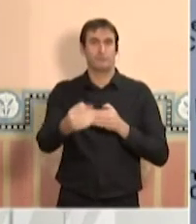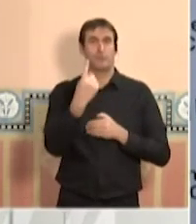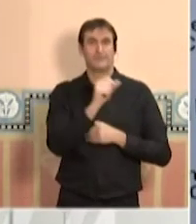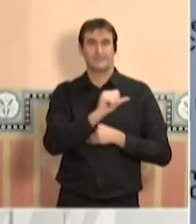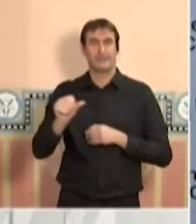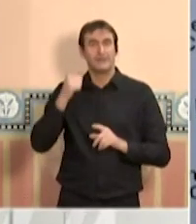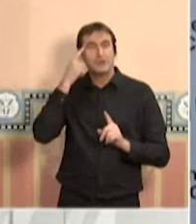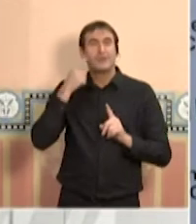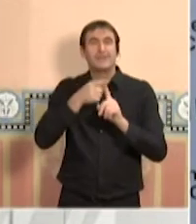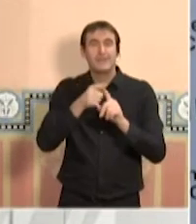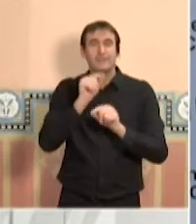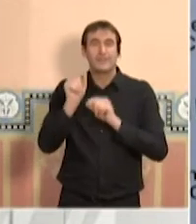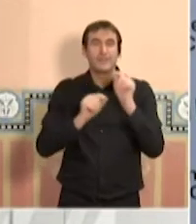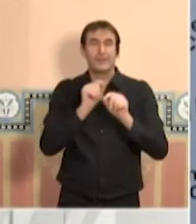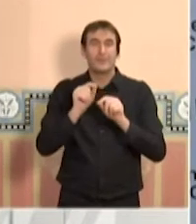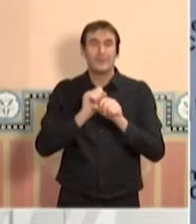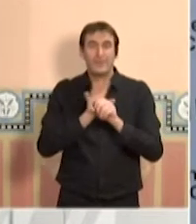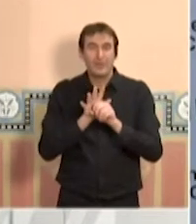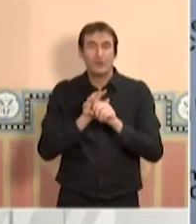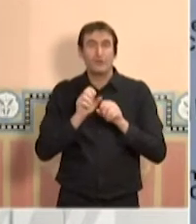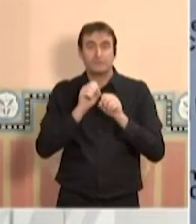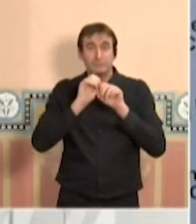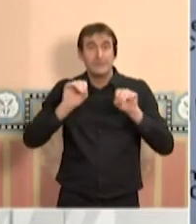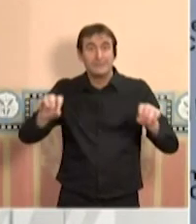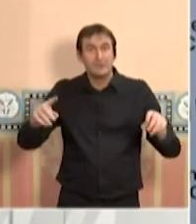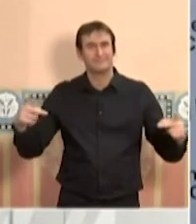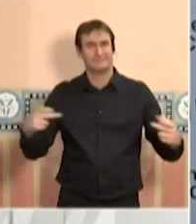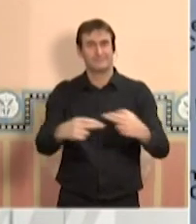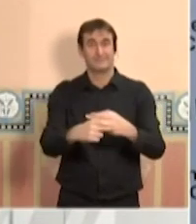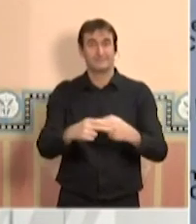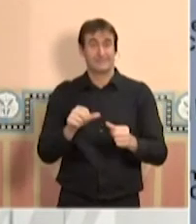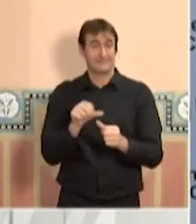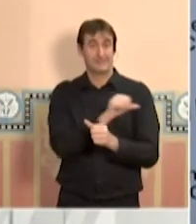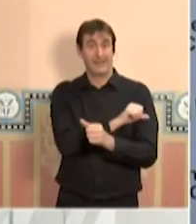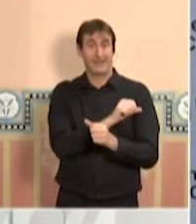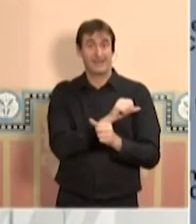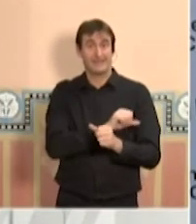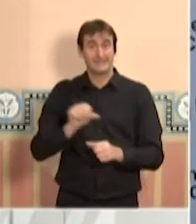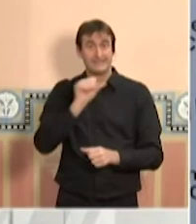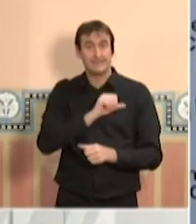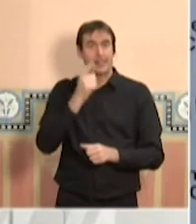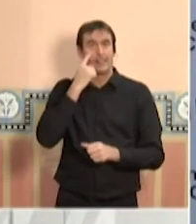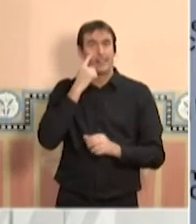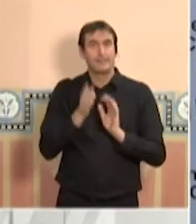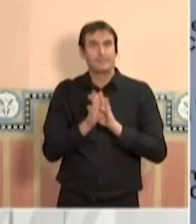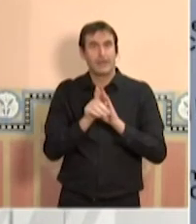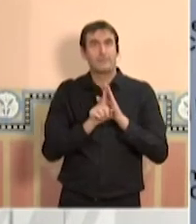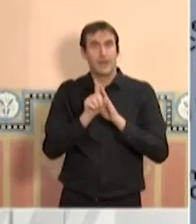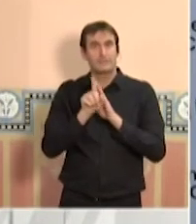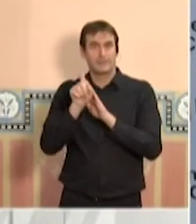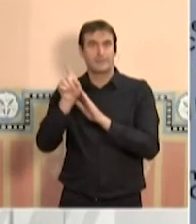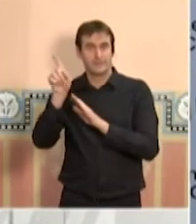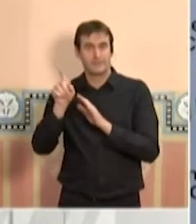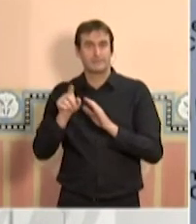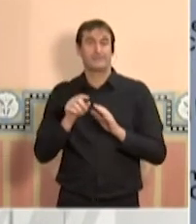transmissió del virus. Una transmissió que estem veient les últimes setmanes, una transmissió amb tendència creixent, en la qual